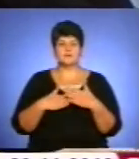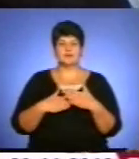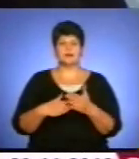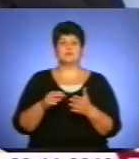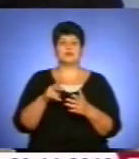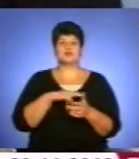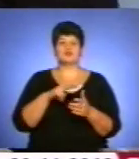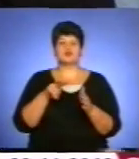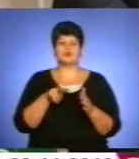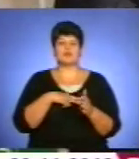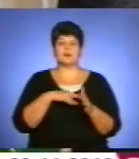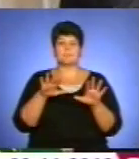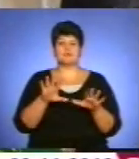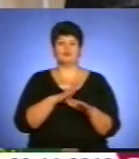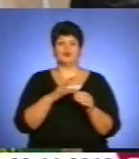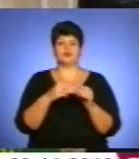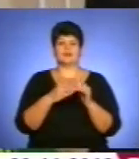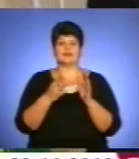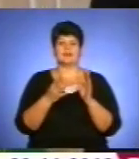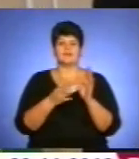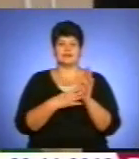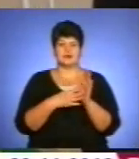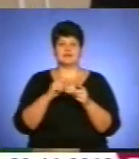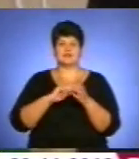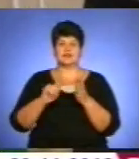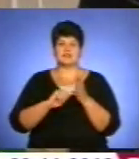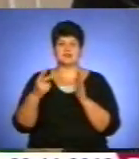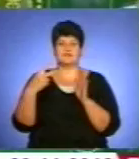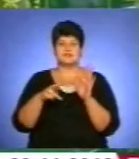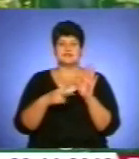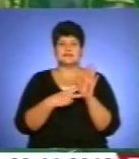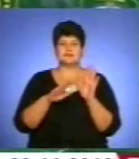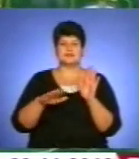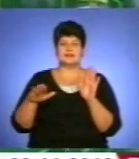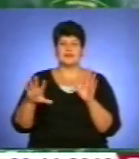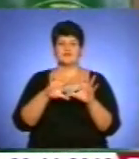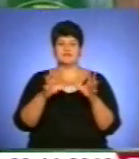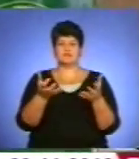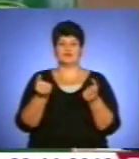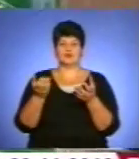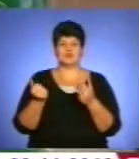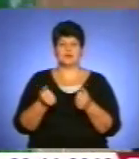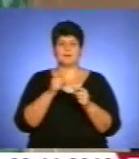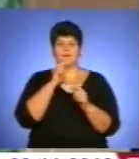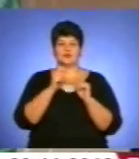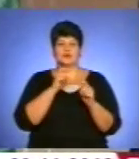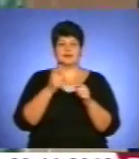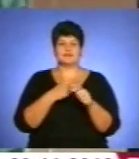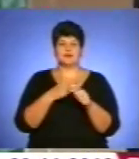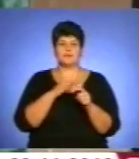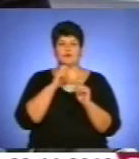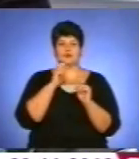призових міст було 19. Відзначили 27 конкурсантів. Усі вони отримали традиційні подарунки, які називають податковими